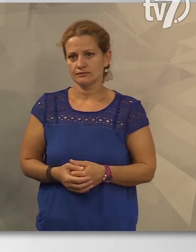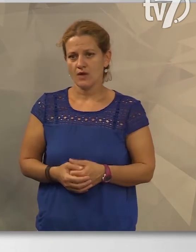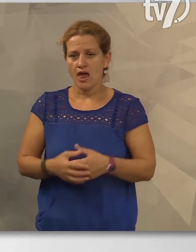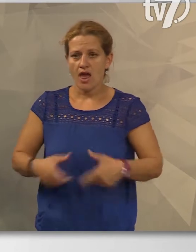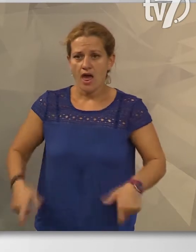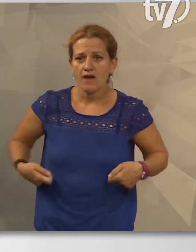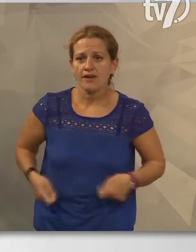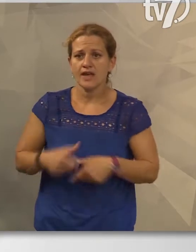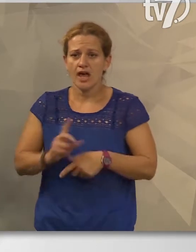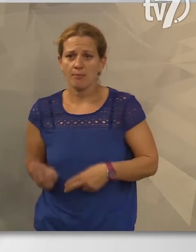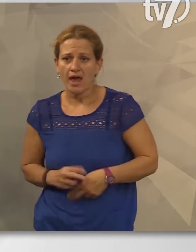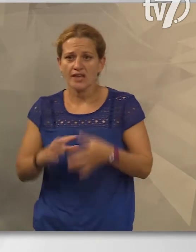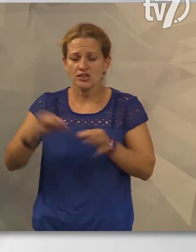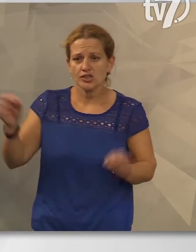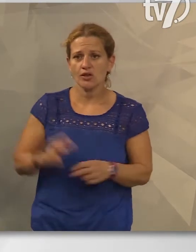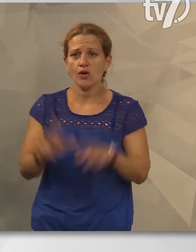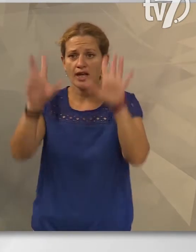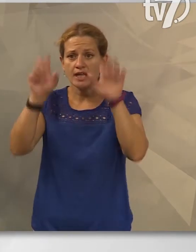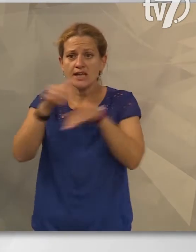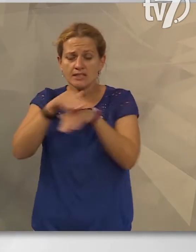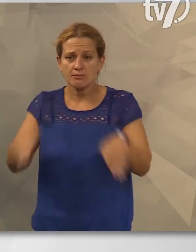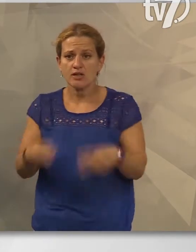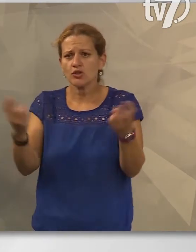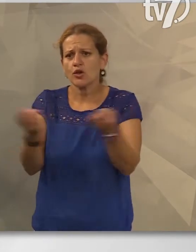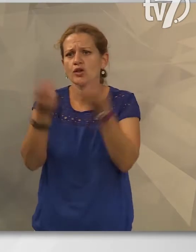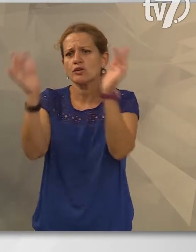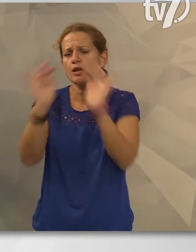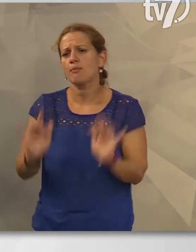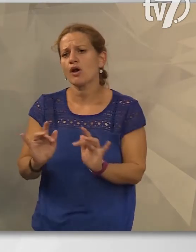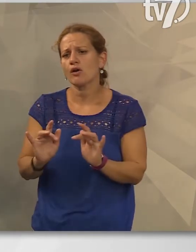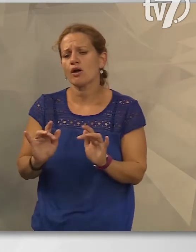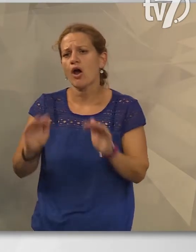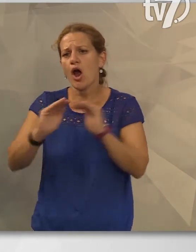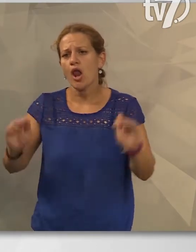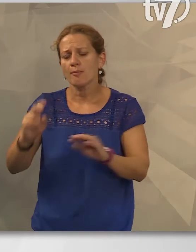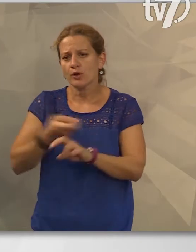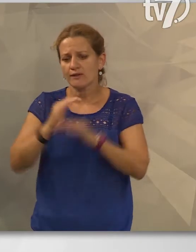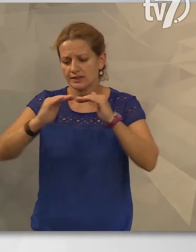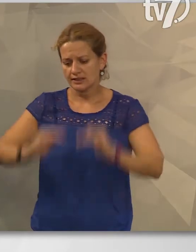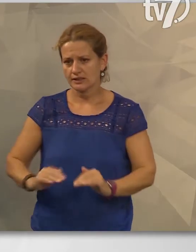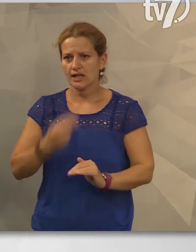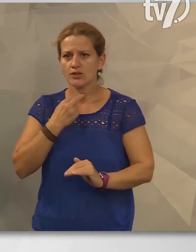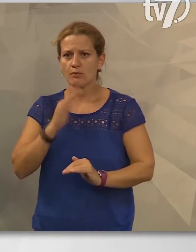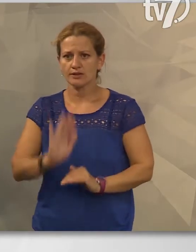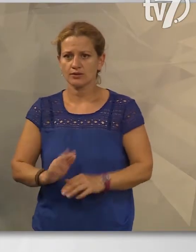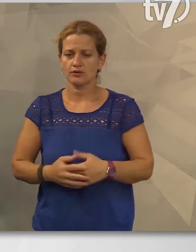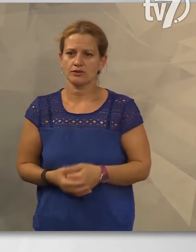Heveder, Pánt, Zsinór, 700 milliós könnyű üparű üzemcsánok alapkövét tették le Gyoma Endrődön.